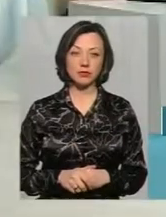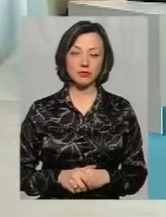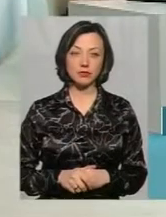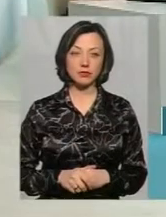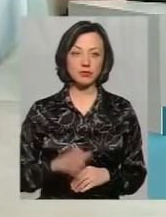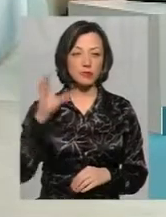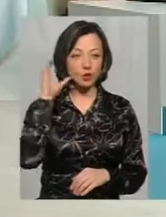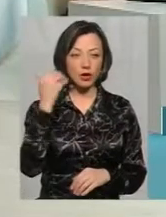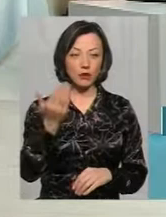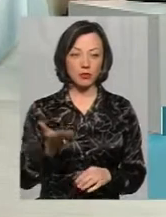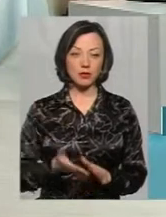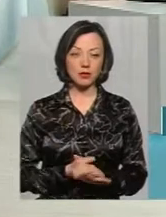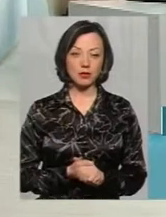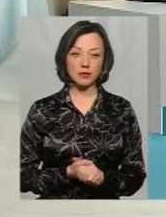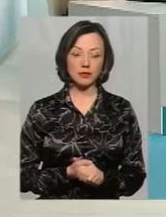Добрий вечір, слухаємо вас.